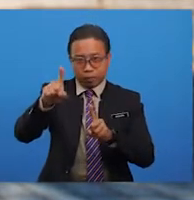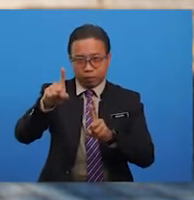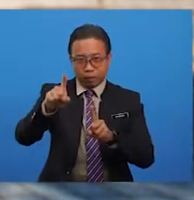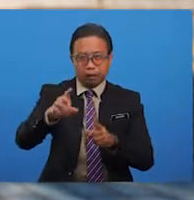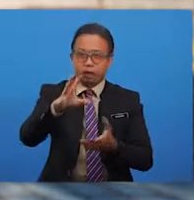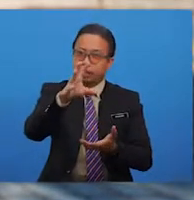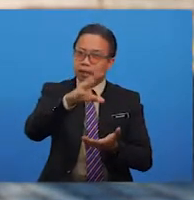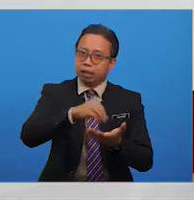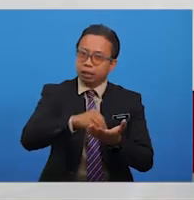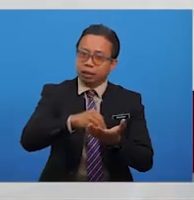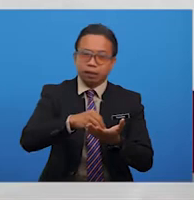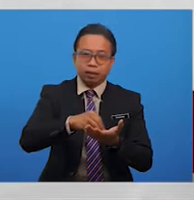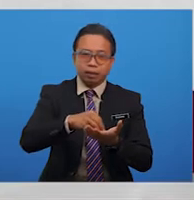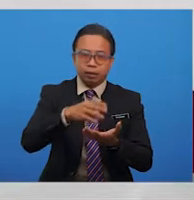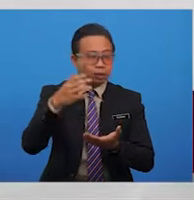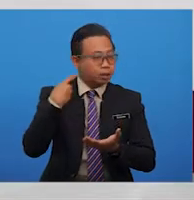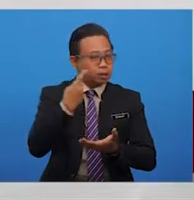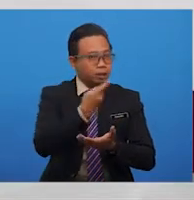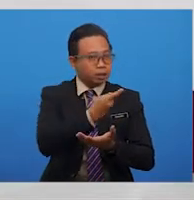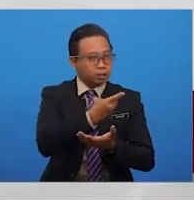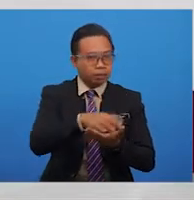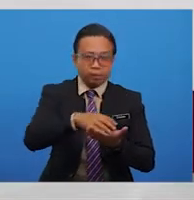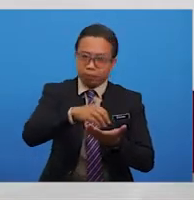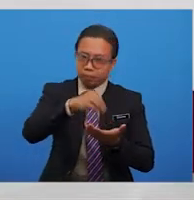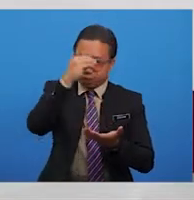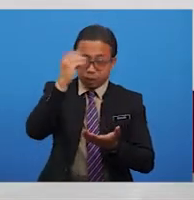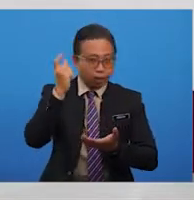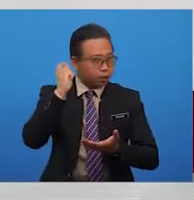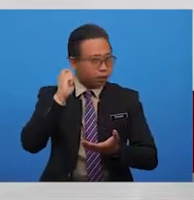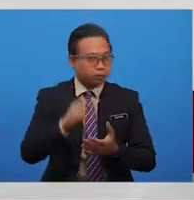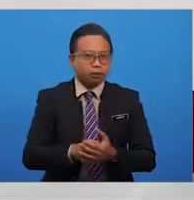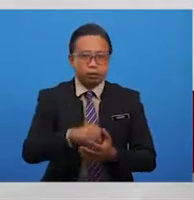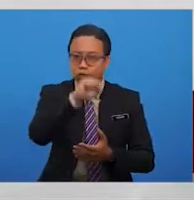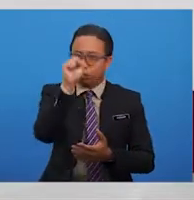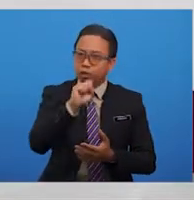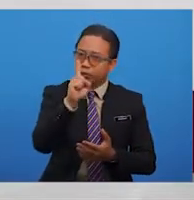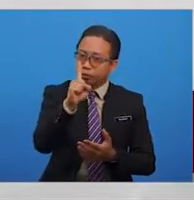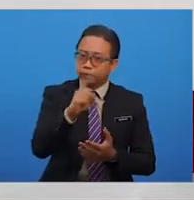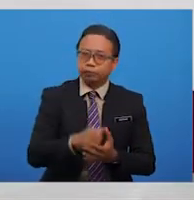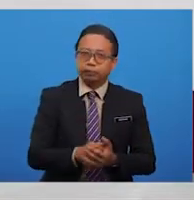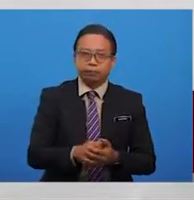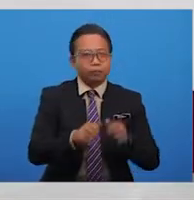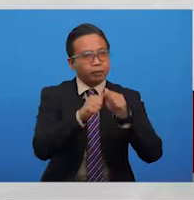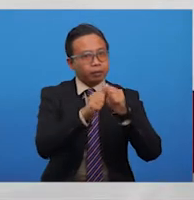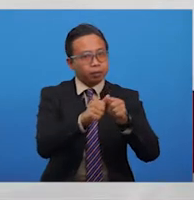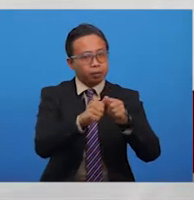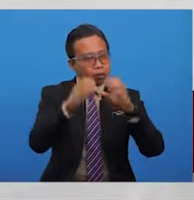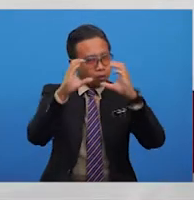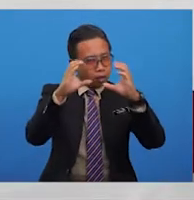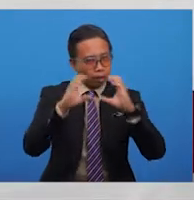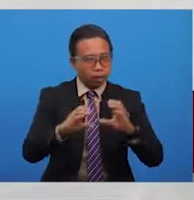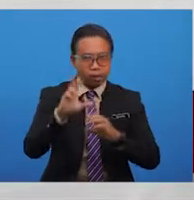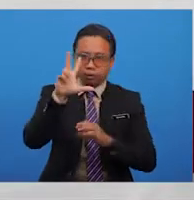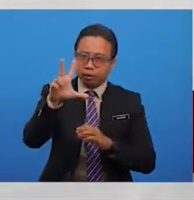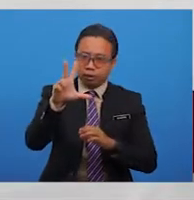catatan daripada pembelajaran kita pada hari ini. Soalan pertama, berdasarkan rangkap